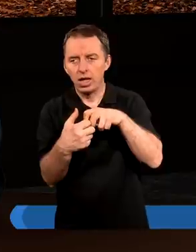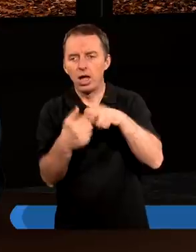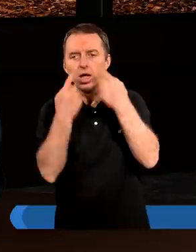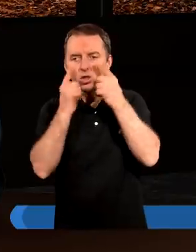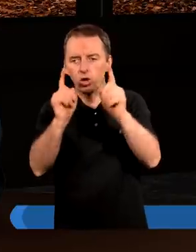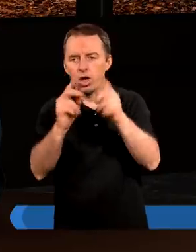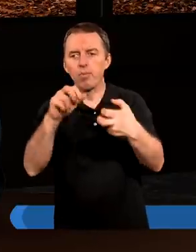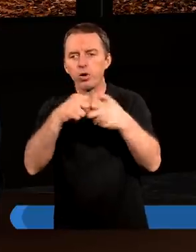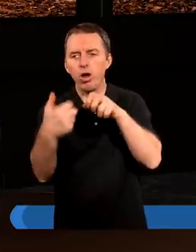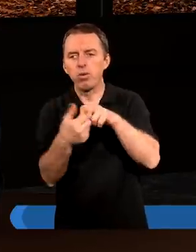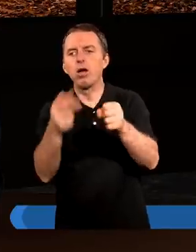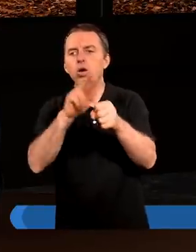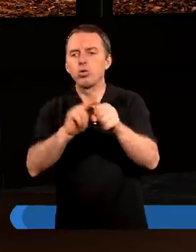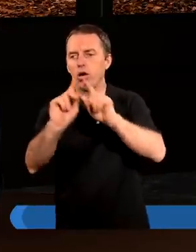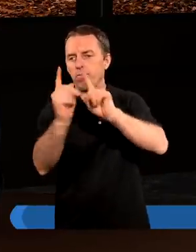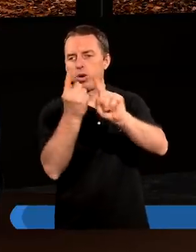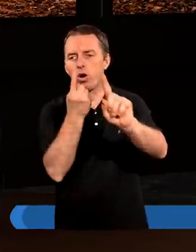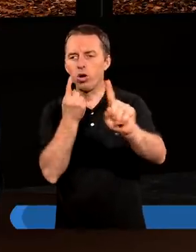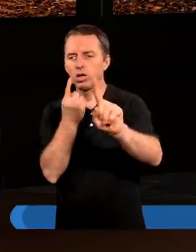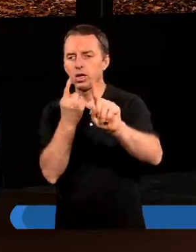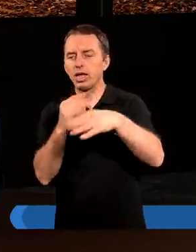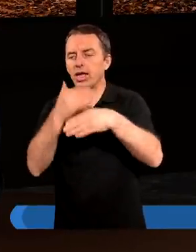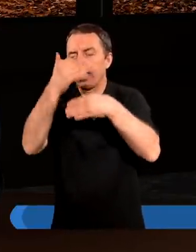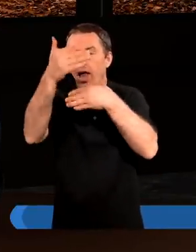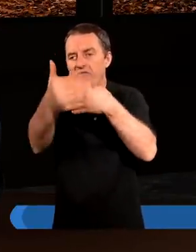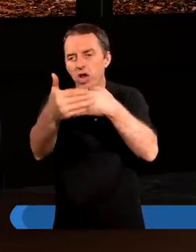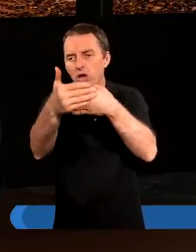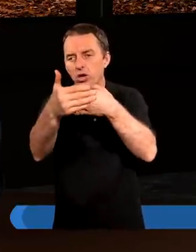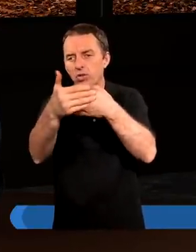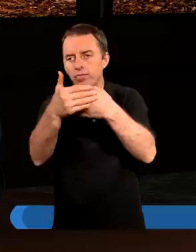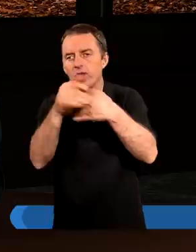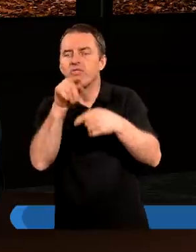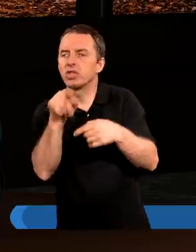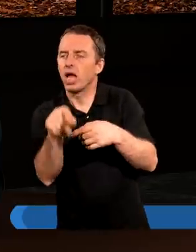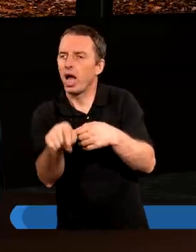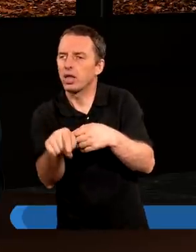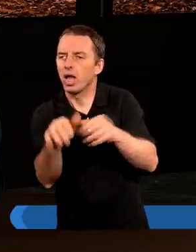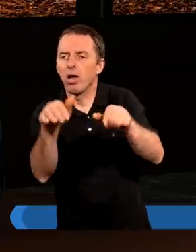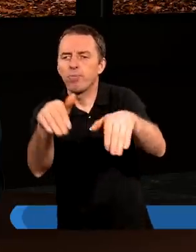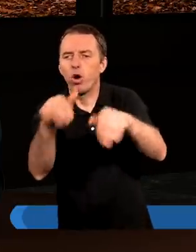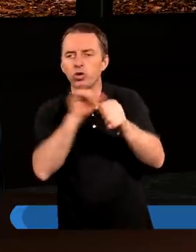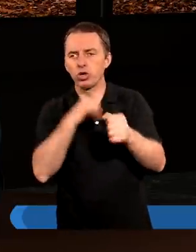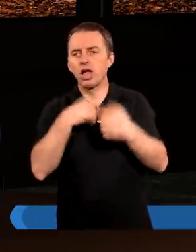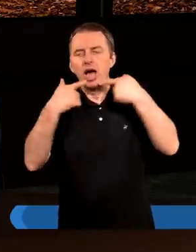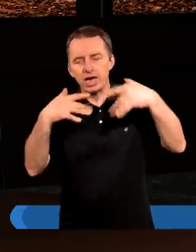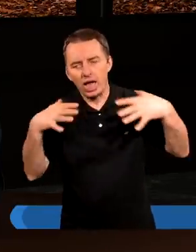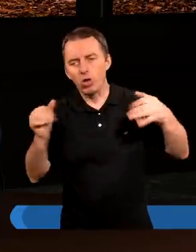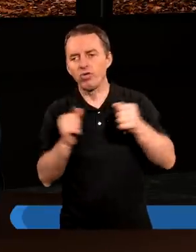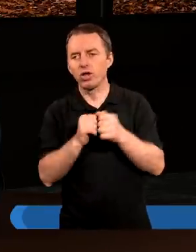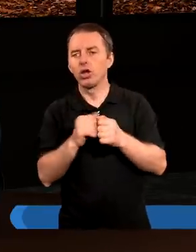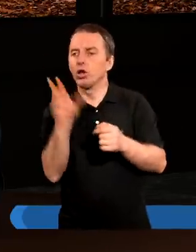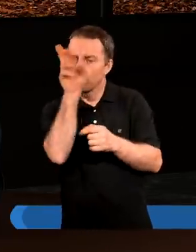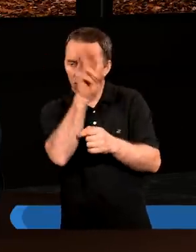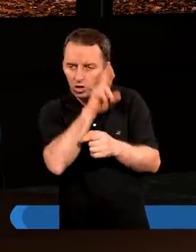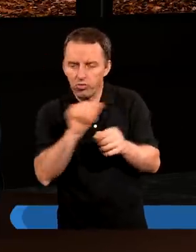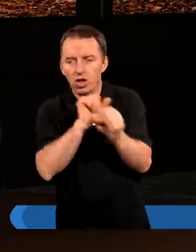dostrzega problemy, które pochodzą zewnątrz, to wtedy może się radować, że